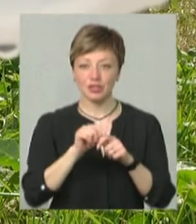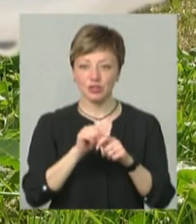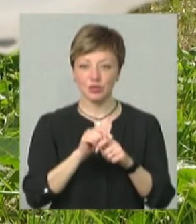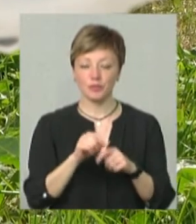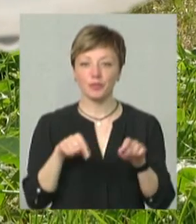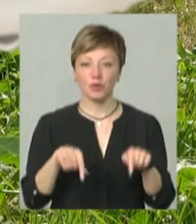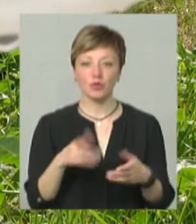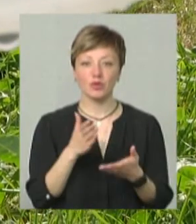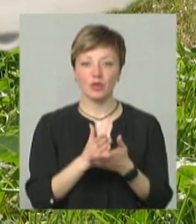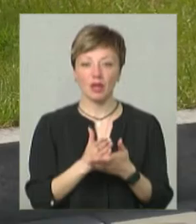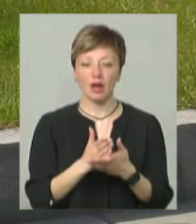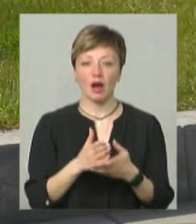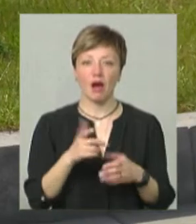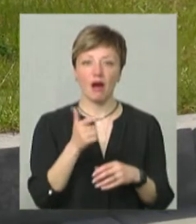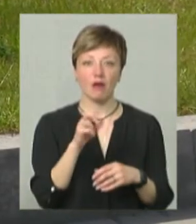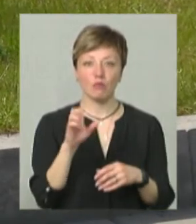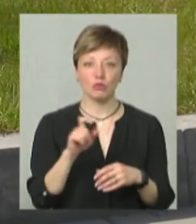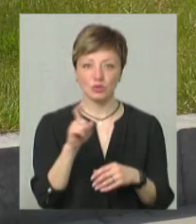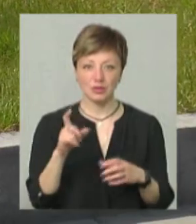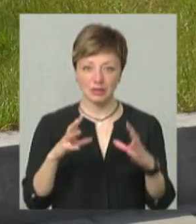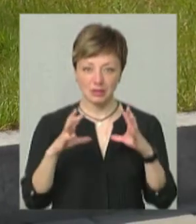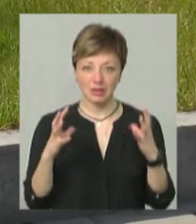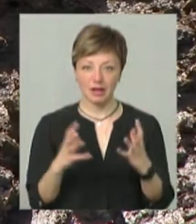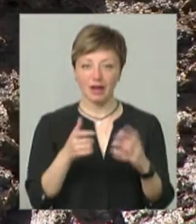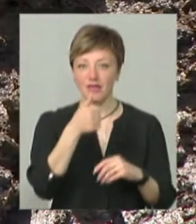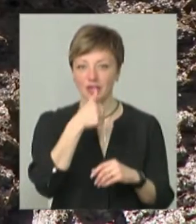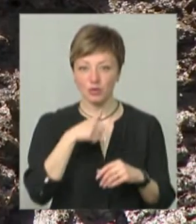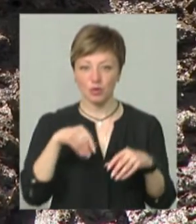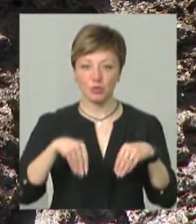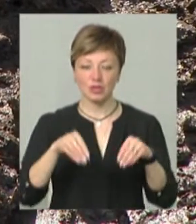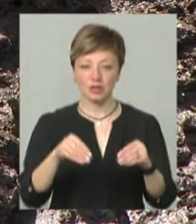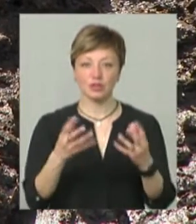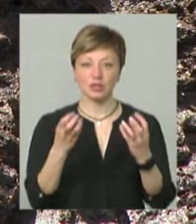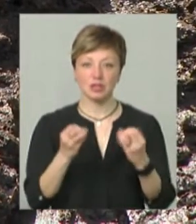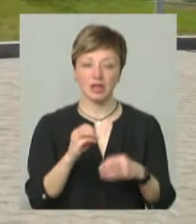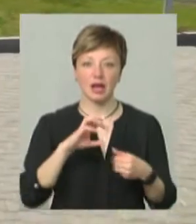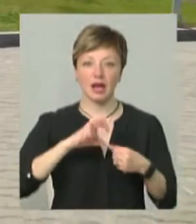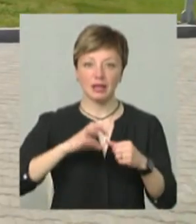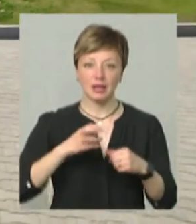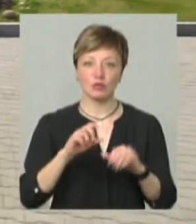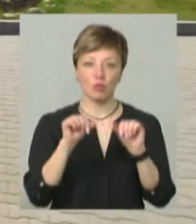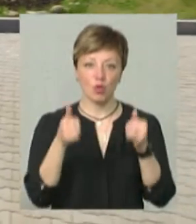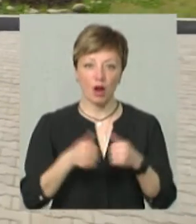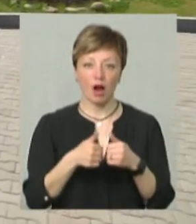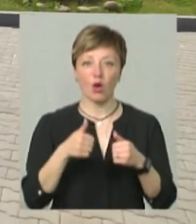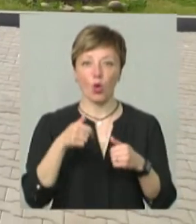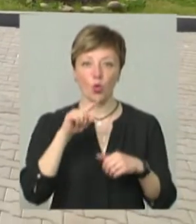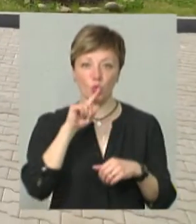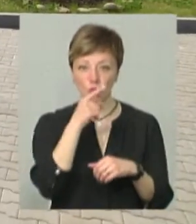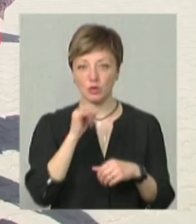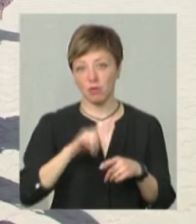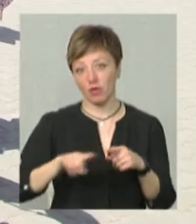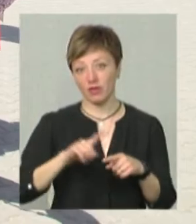Тут у нас гарбуз, квасоль. Посадили ми ще редис, буряк, кукурудзу і